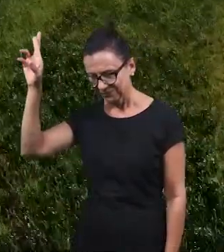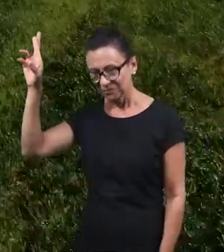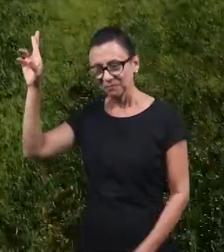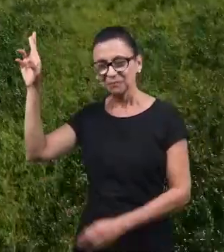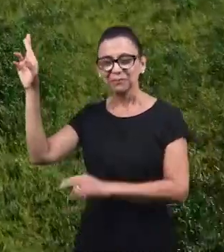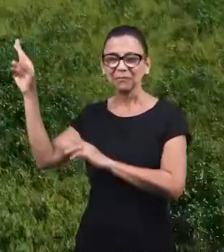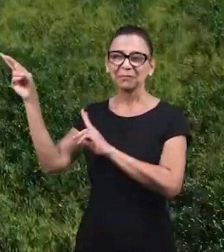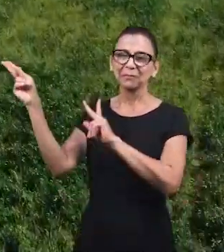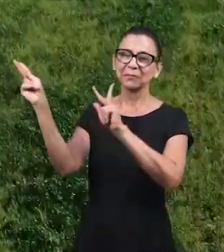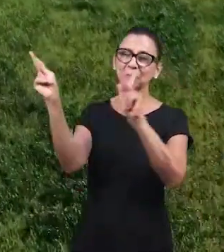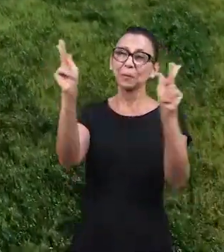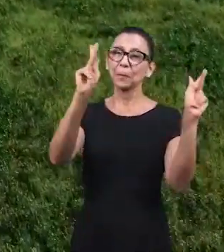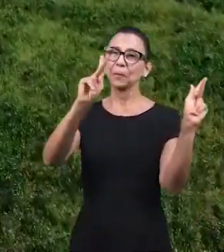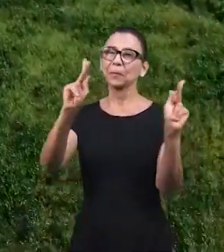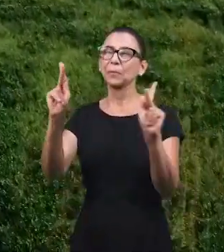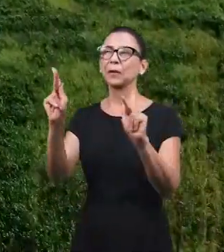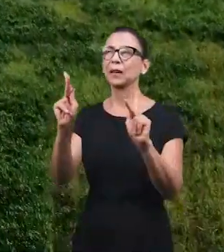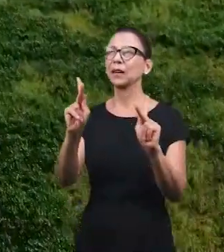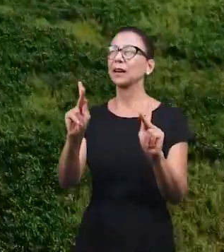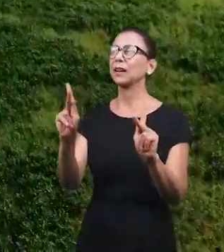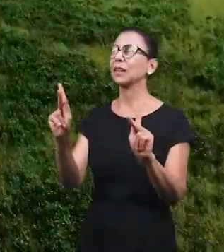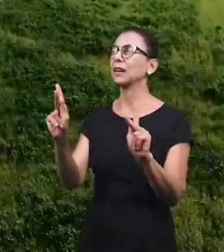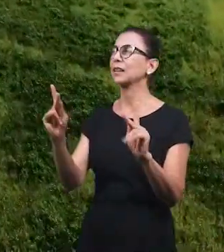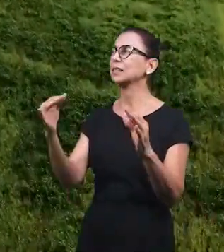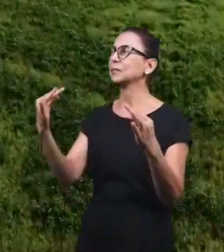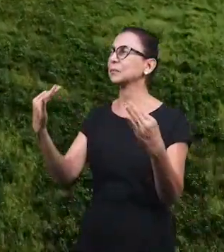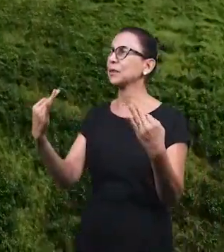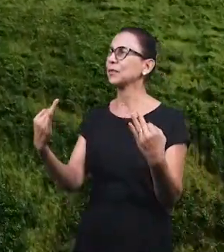Совершенный мир, полный мир.